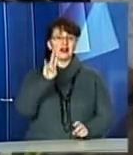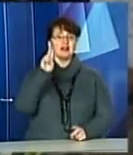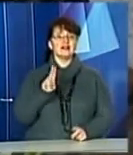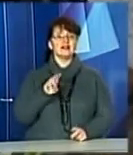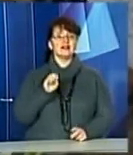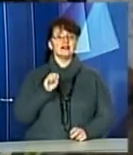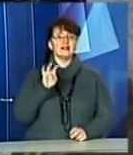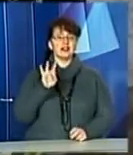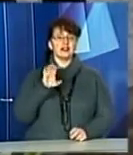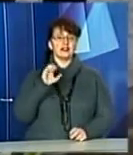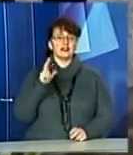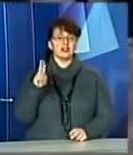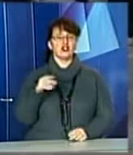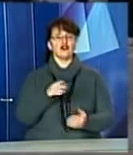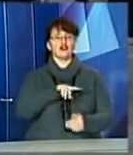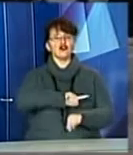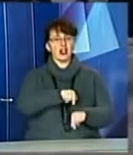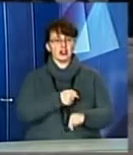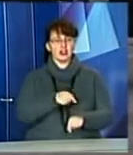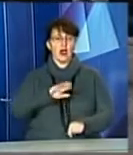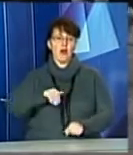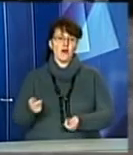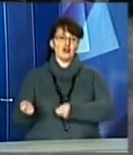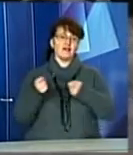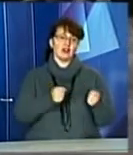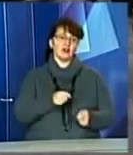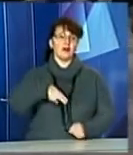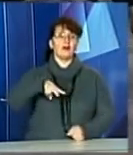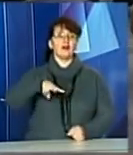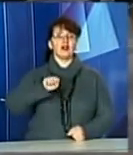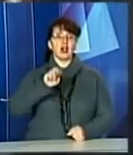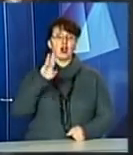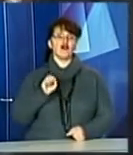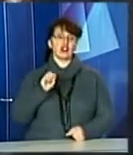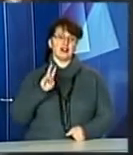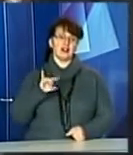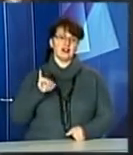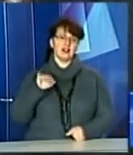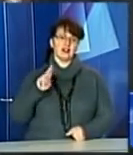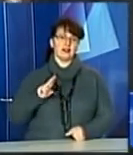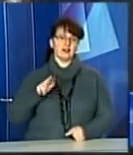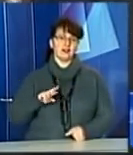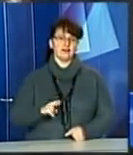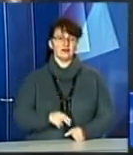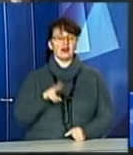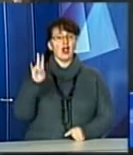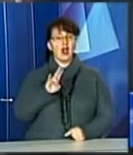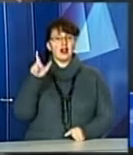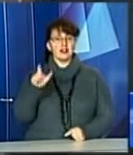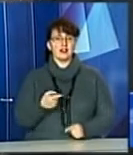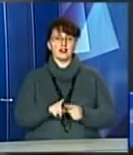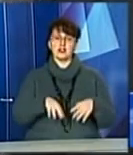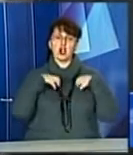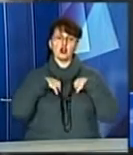правиться вечірня, під час якої до храму виноситься плащаниця. Для нас християн найперше в цей сумний день.